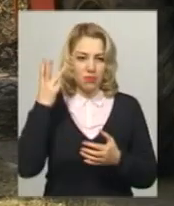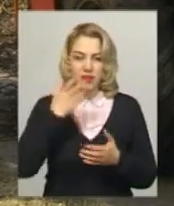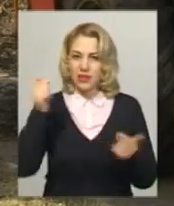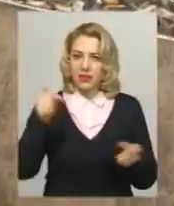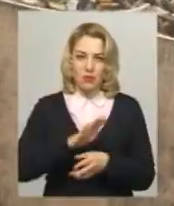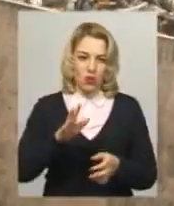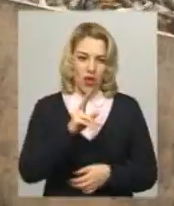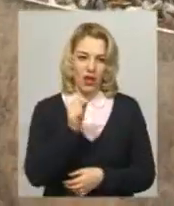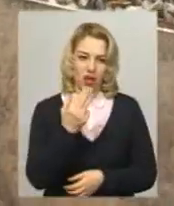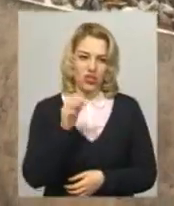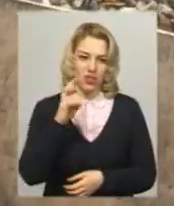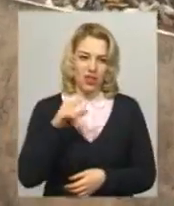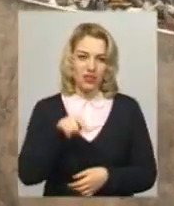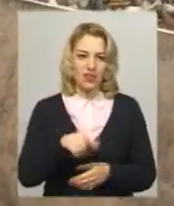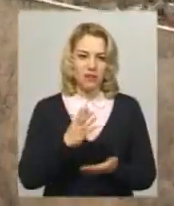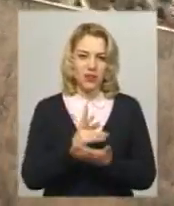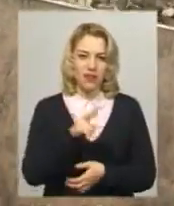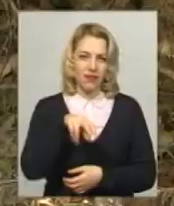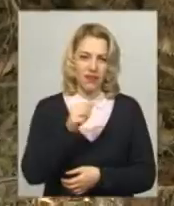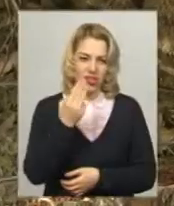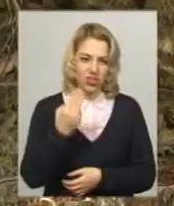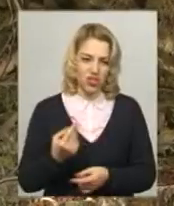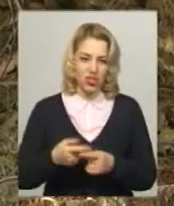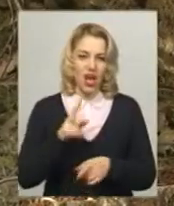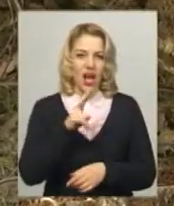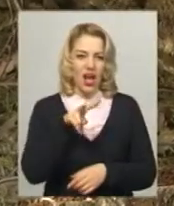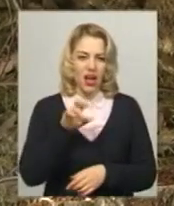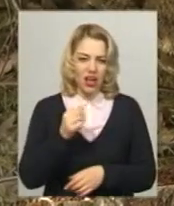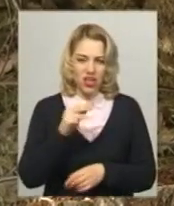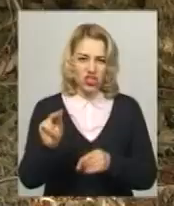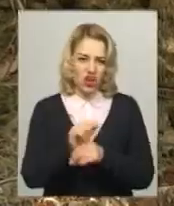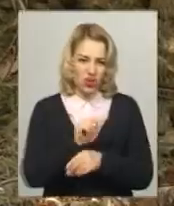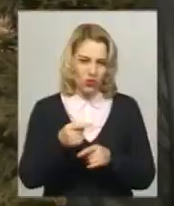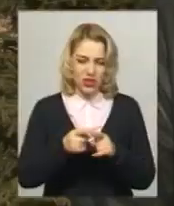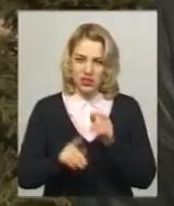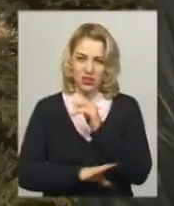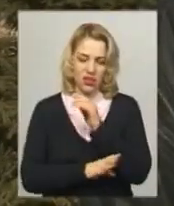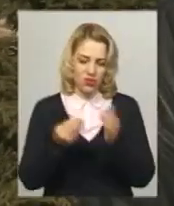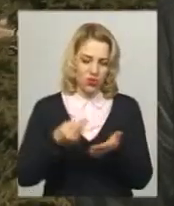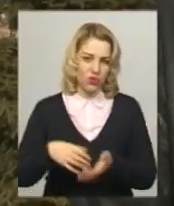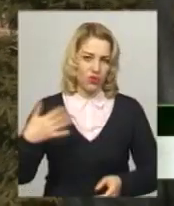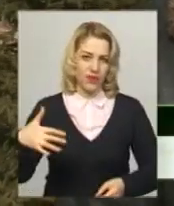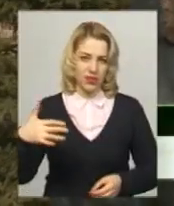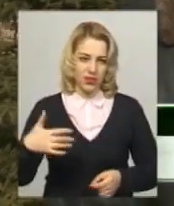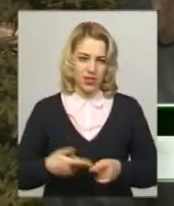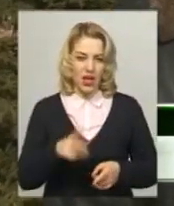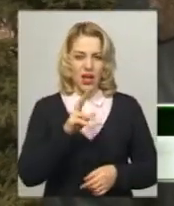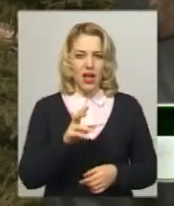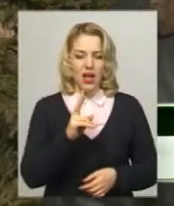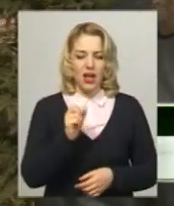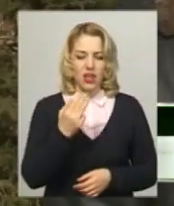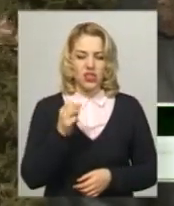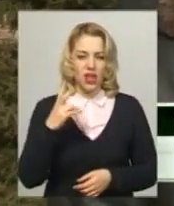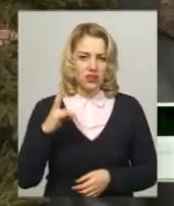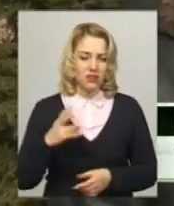каштани, бо у цьому дереві розвивається кліщ, лікування якого дороговартість, не підсумовує Владислав Бігун. З каштанами дуже важко.